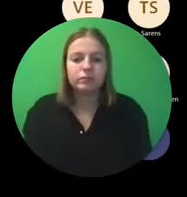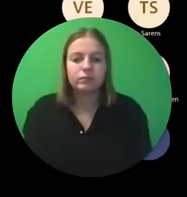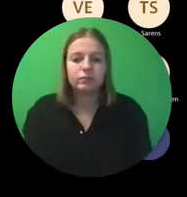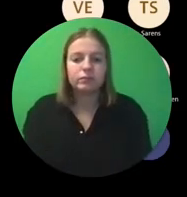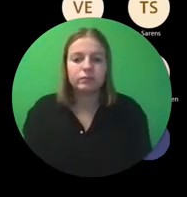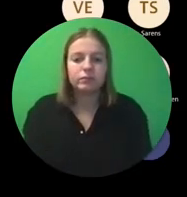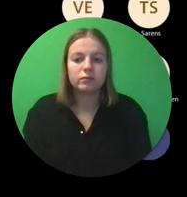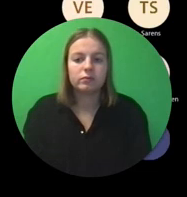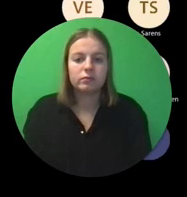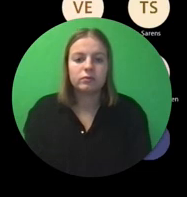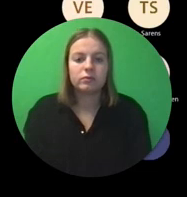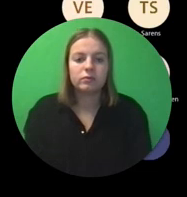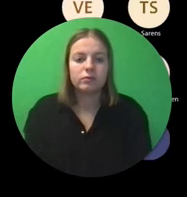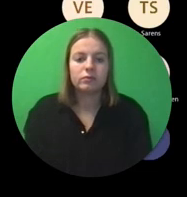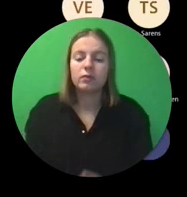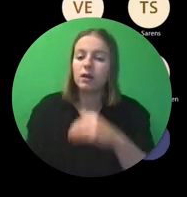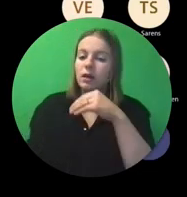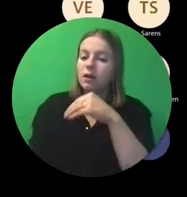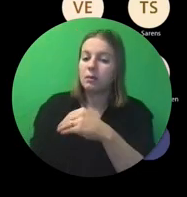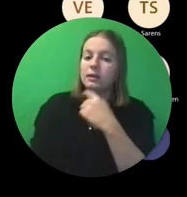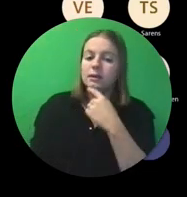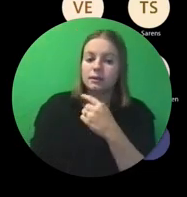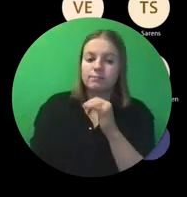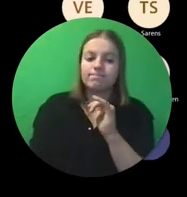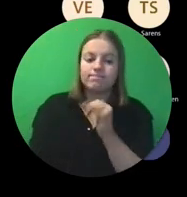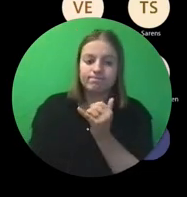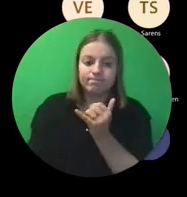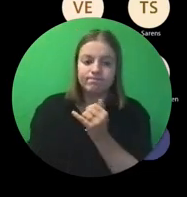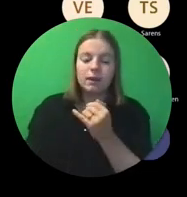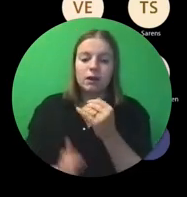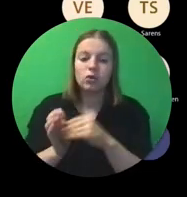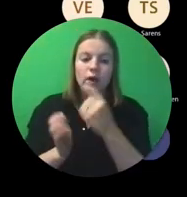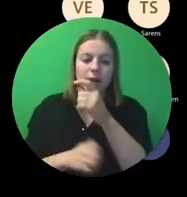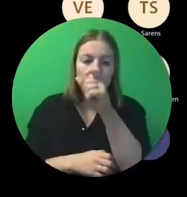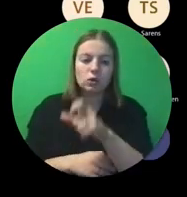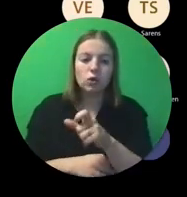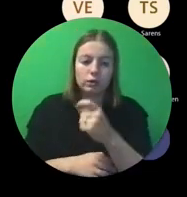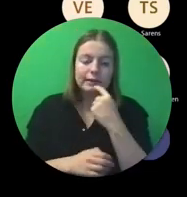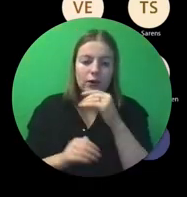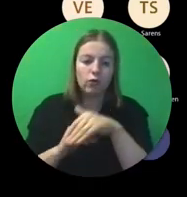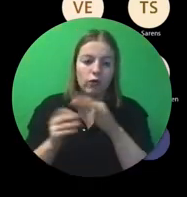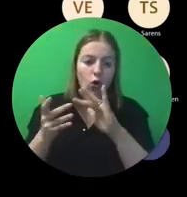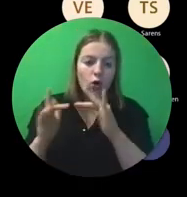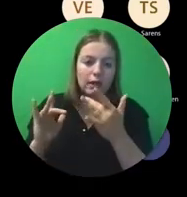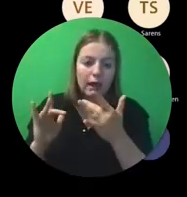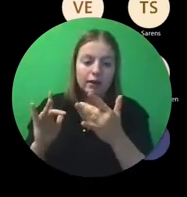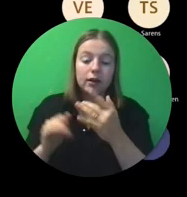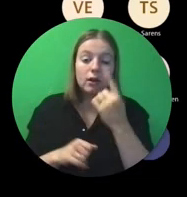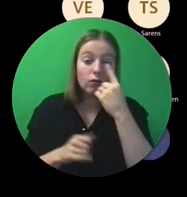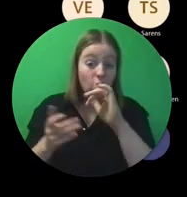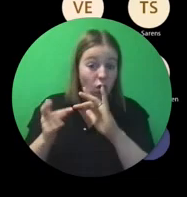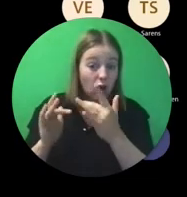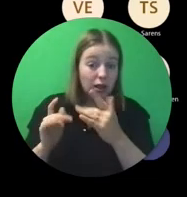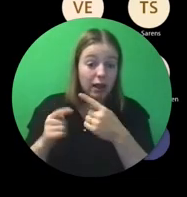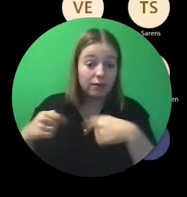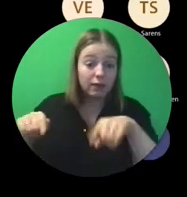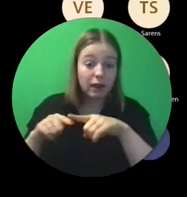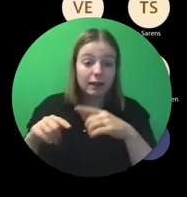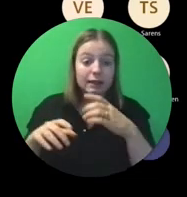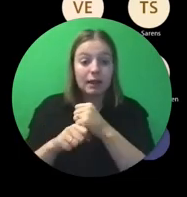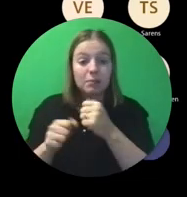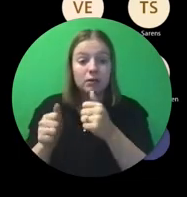Ja. Helene speelde een beetje in op het online gegeven, mag toch wat anders. Moet je voor online meetings met